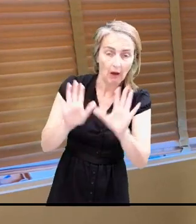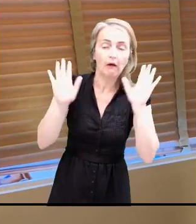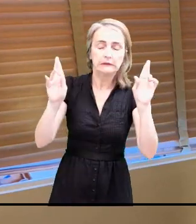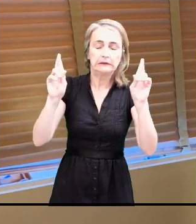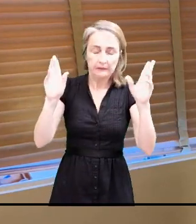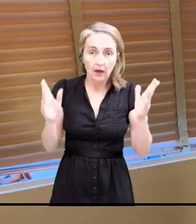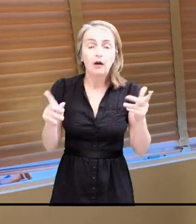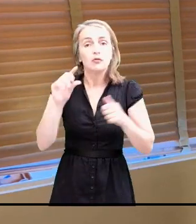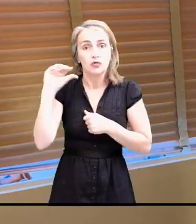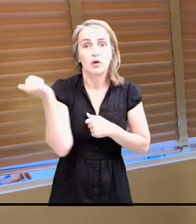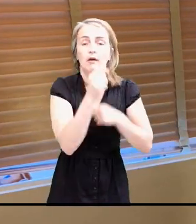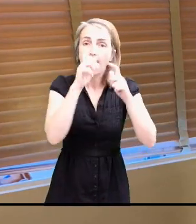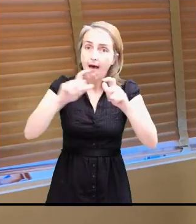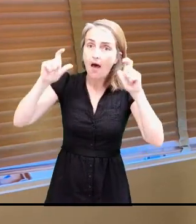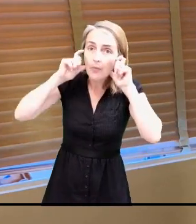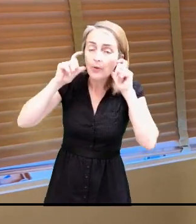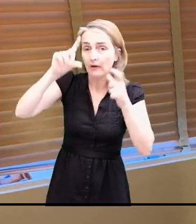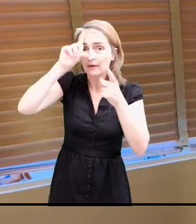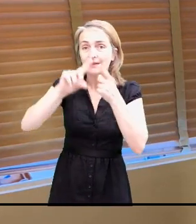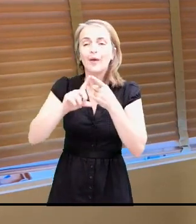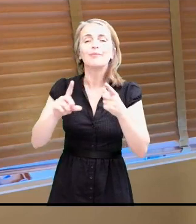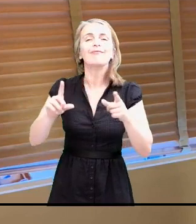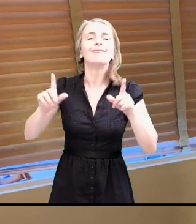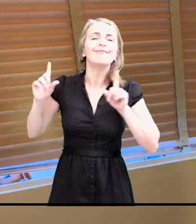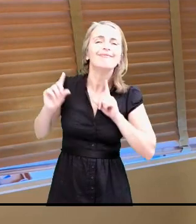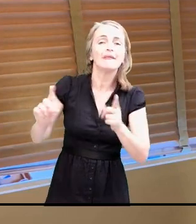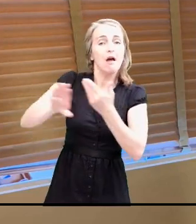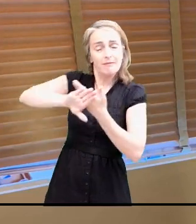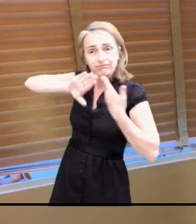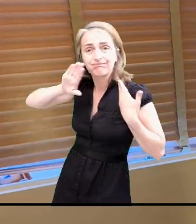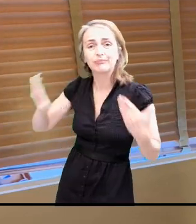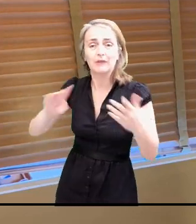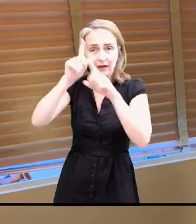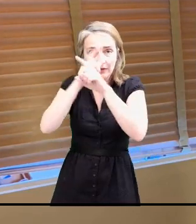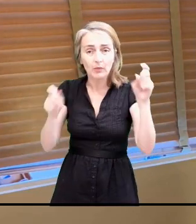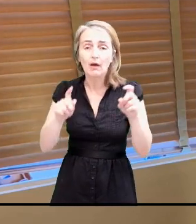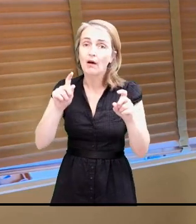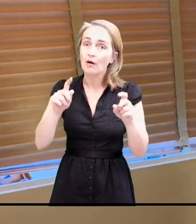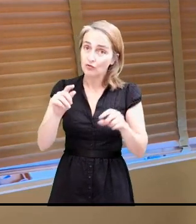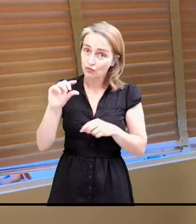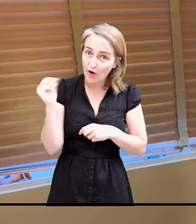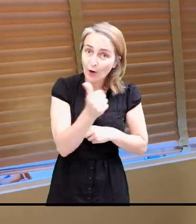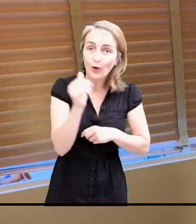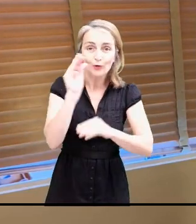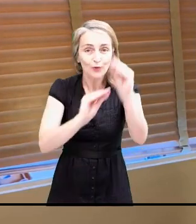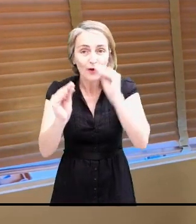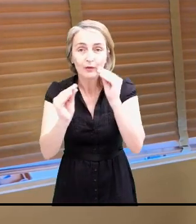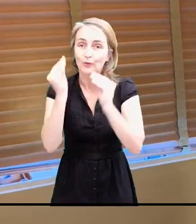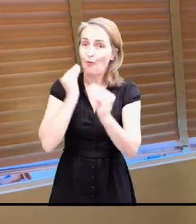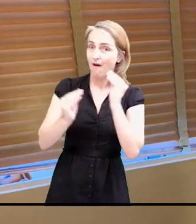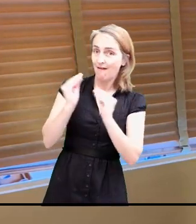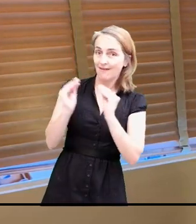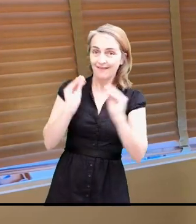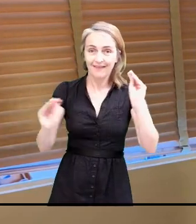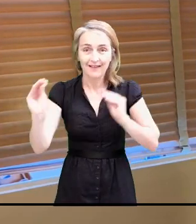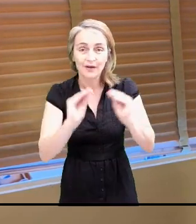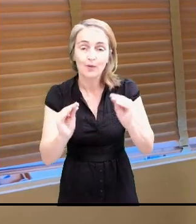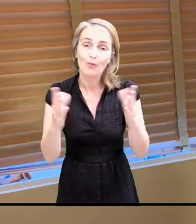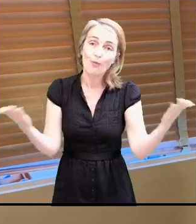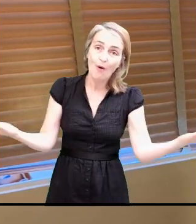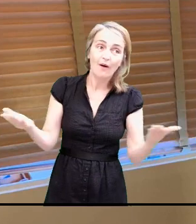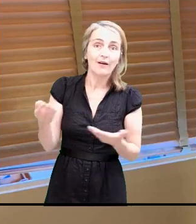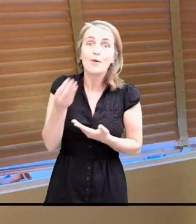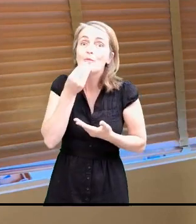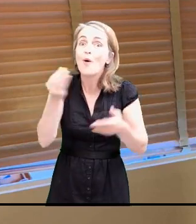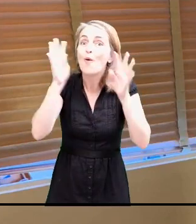masques, respectez les distanciations, prenez tout le soin de vous et des vôtres. Et puis, écoutez, bon week